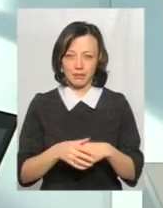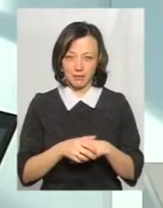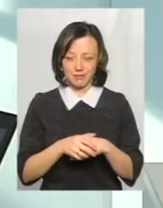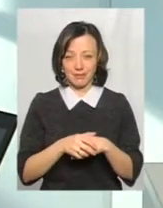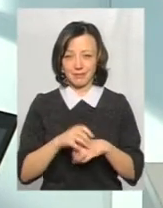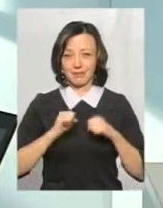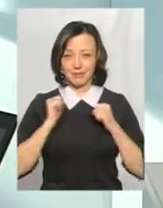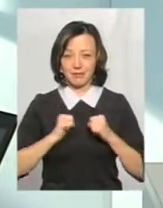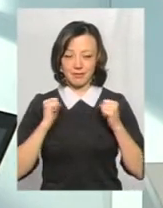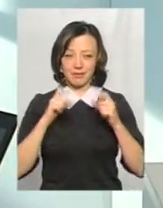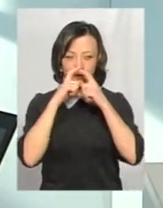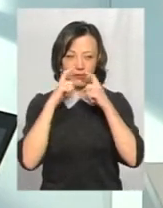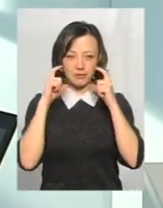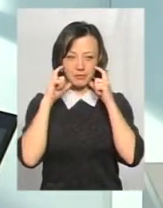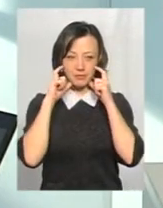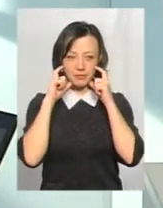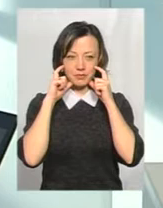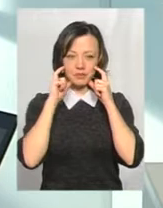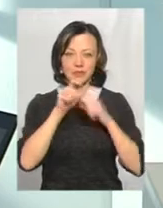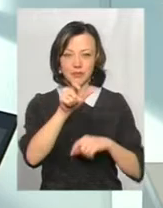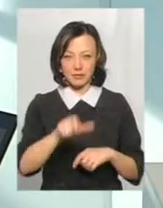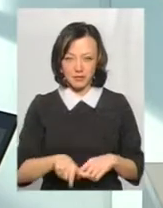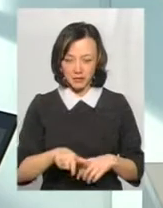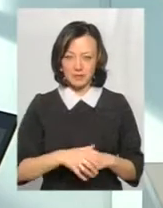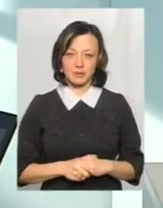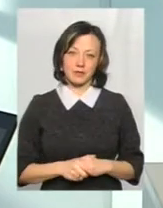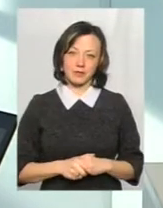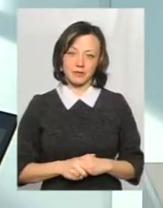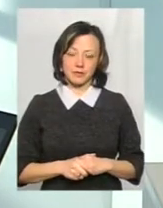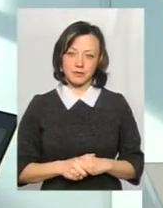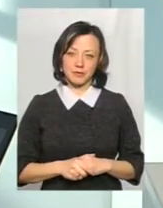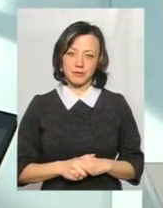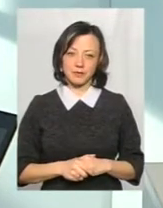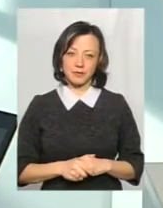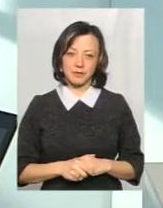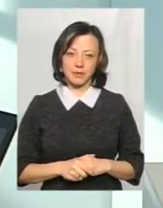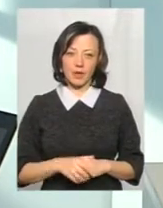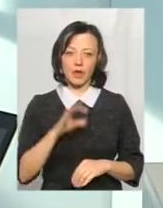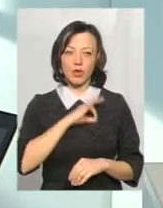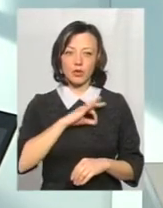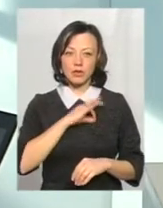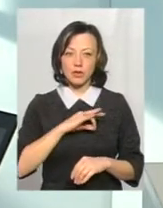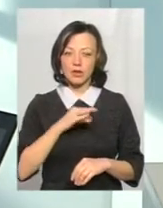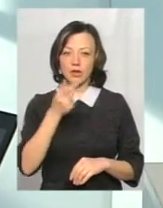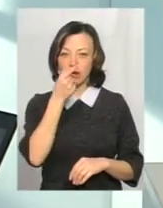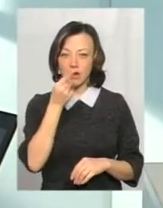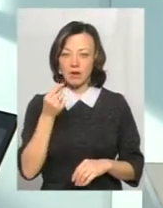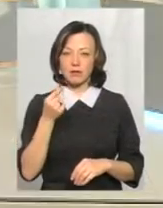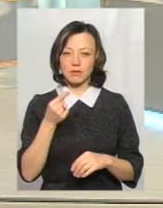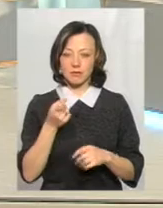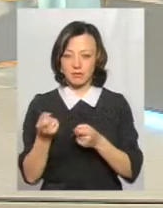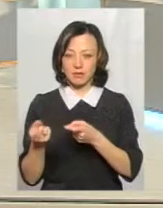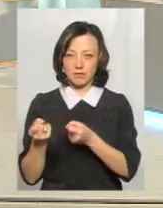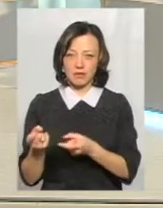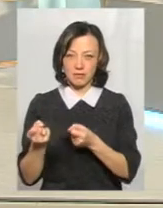вдягати хворій людині маску. Користуватися хустинками одноразовими.